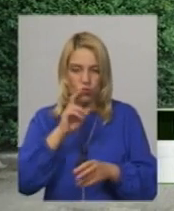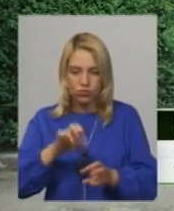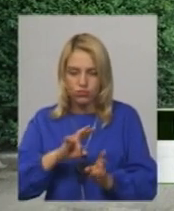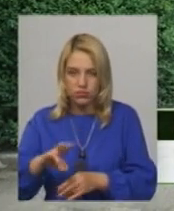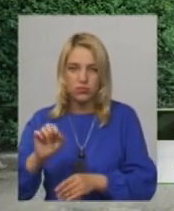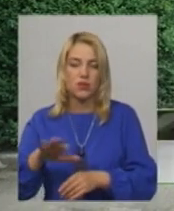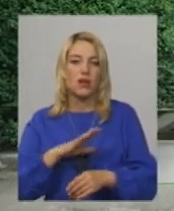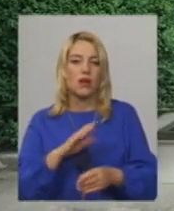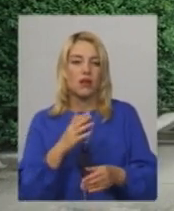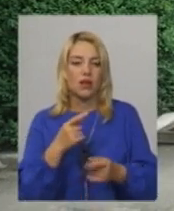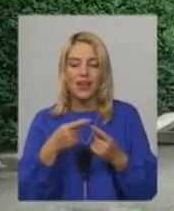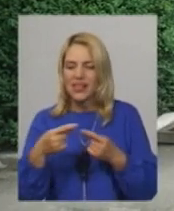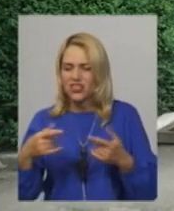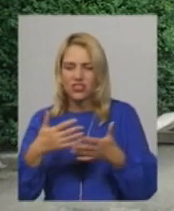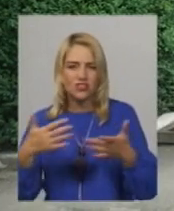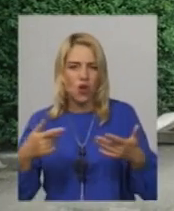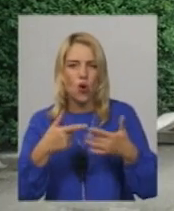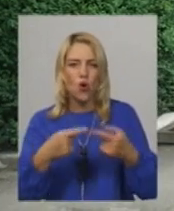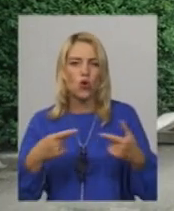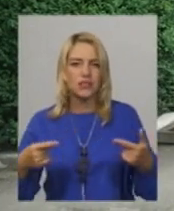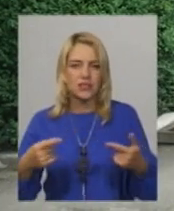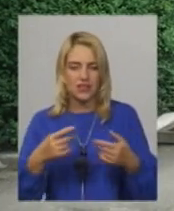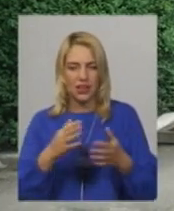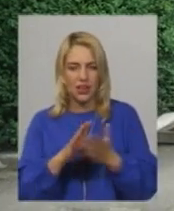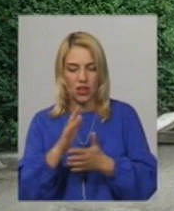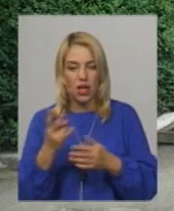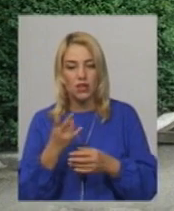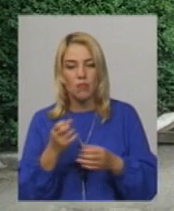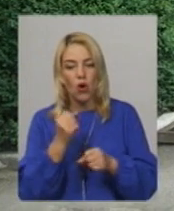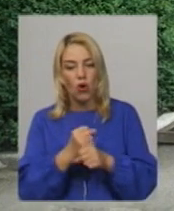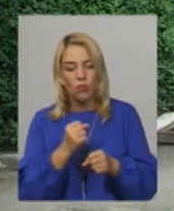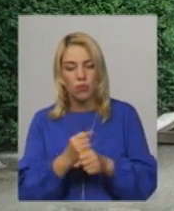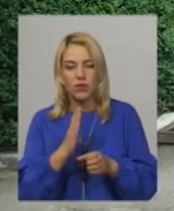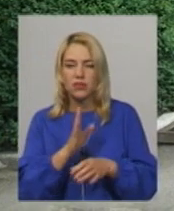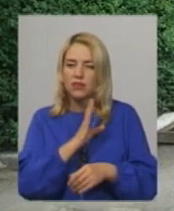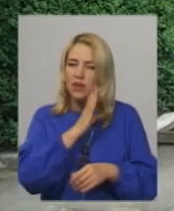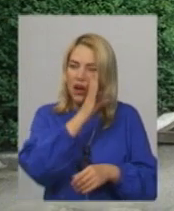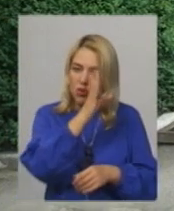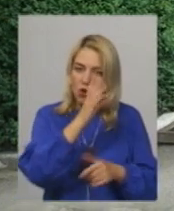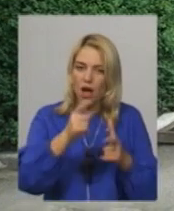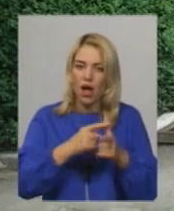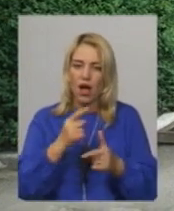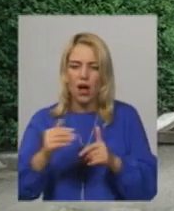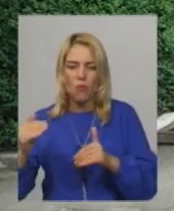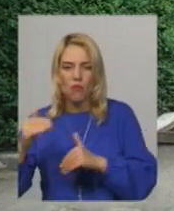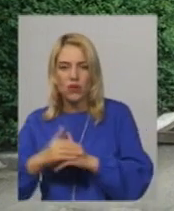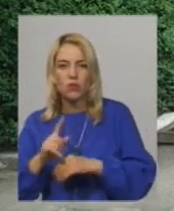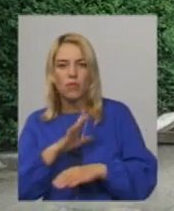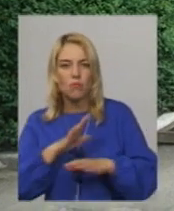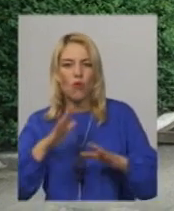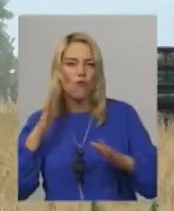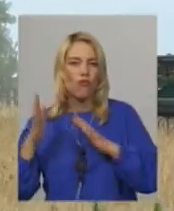якщо туди попаде. Обробляти потрібно тільки зранку або пізно ввечері, щоб була безвітряна